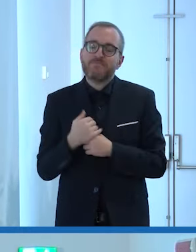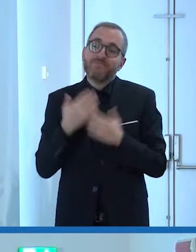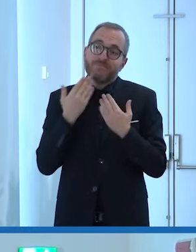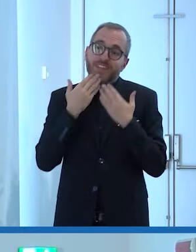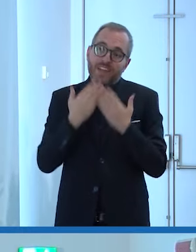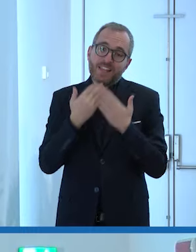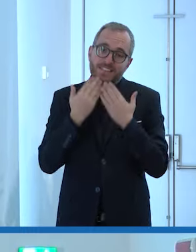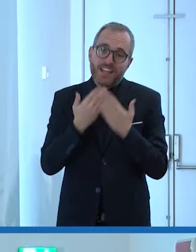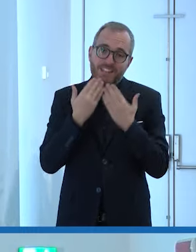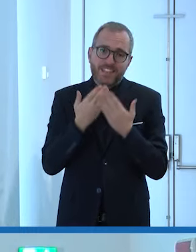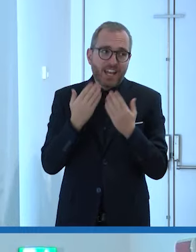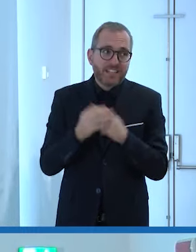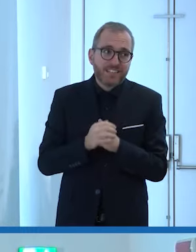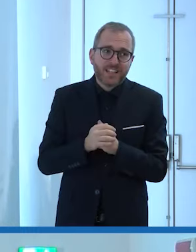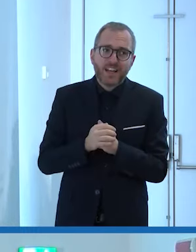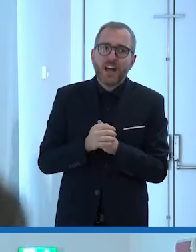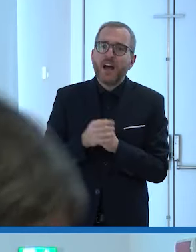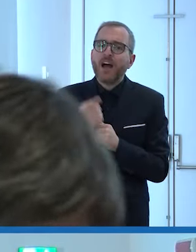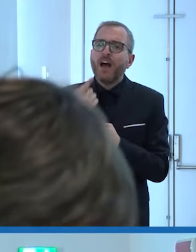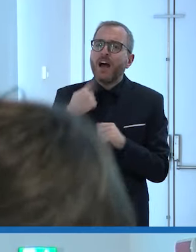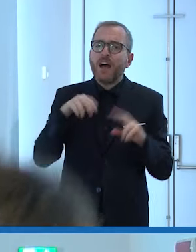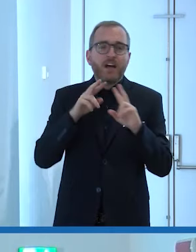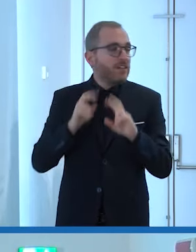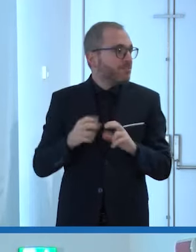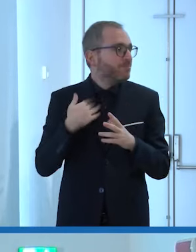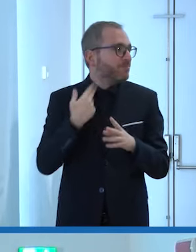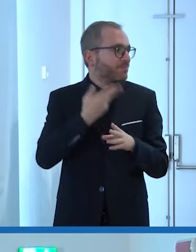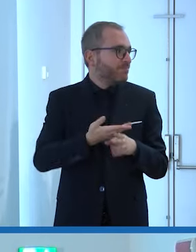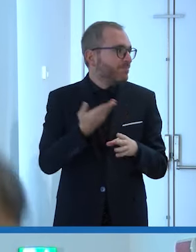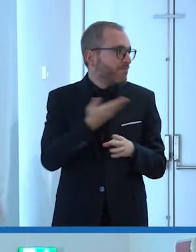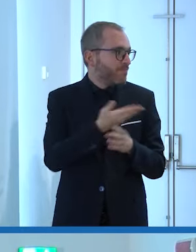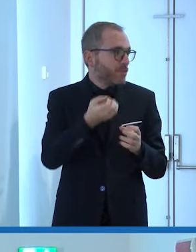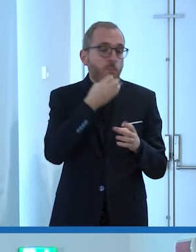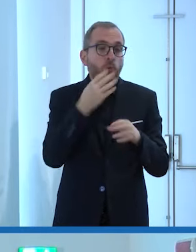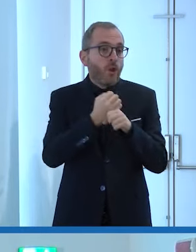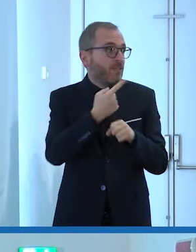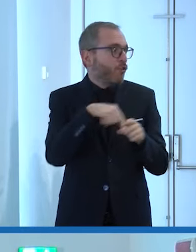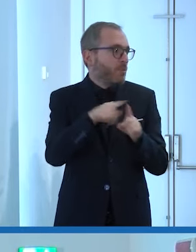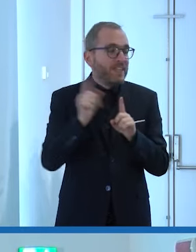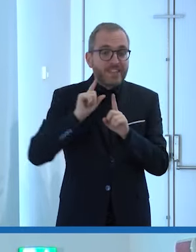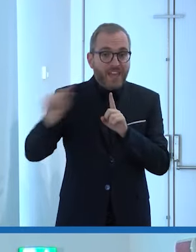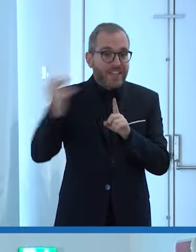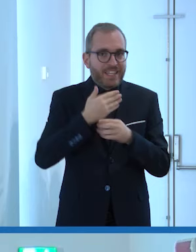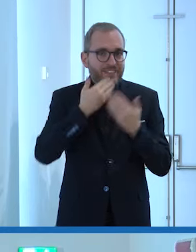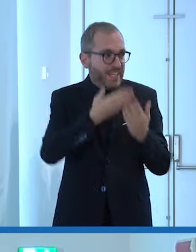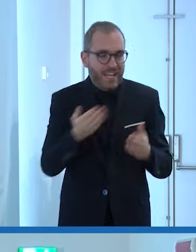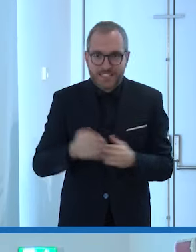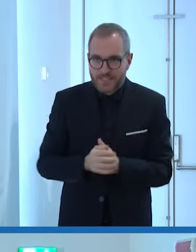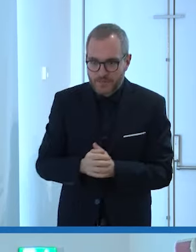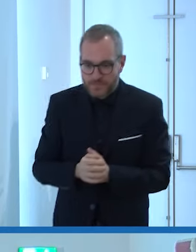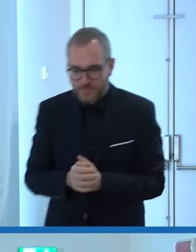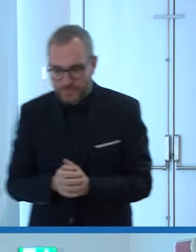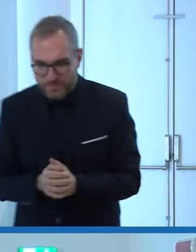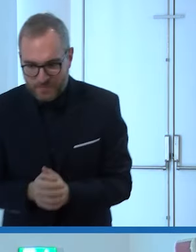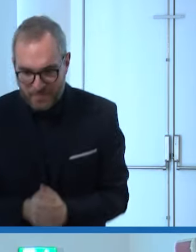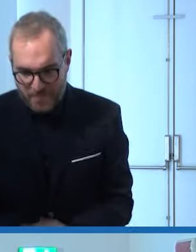poti poti ci deve lasciare perché la RAI lo reclama buon lavoro buon lavoro poti grande e leggo